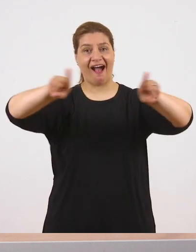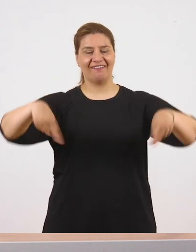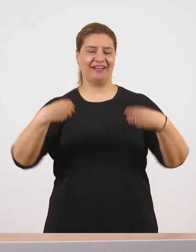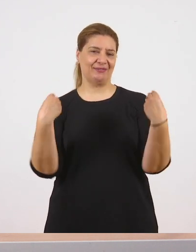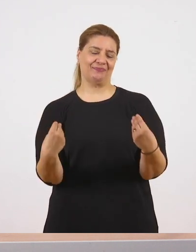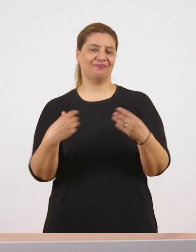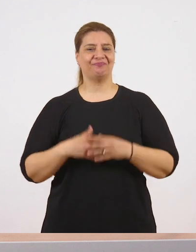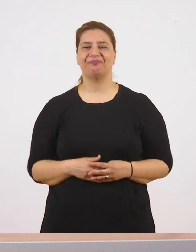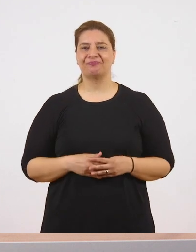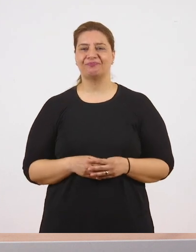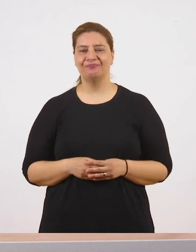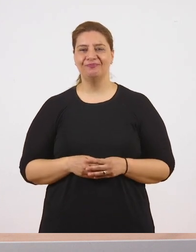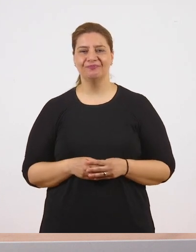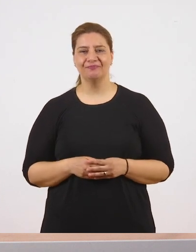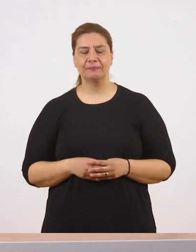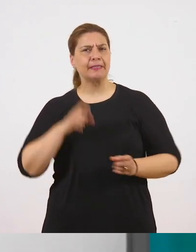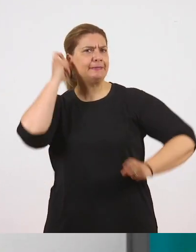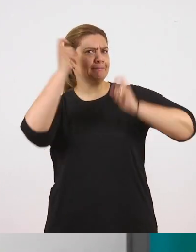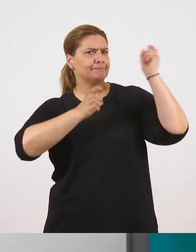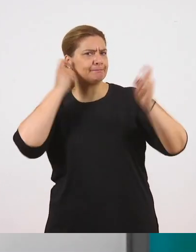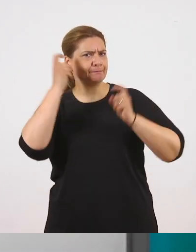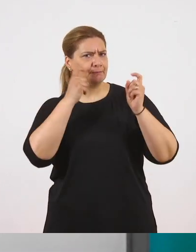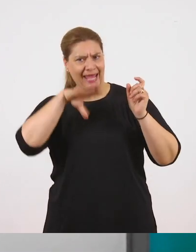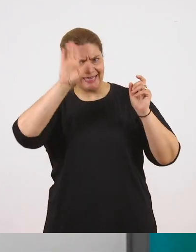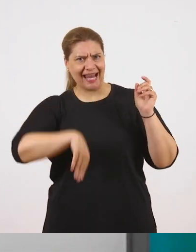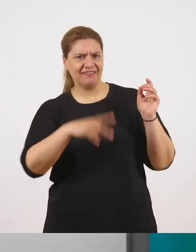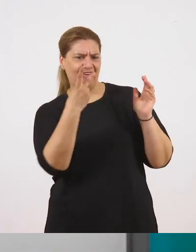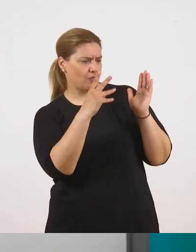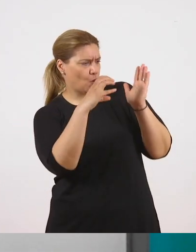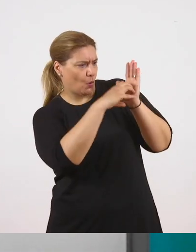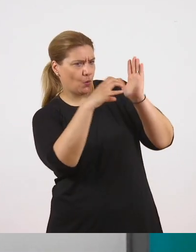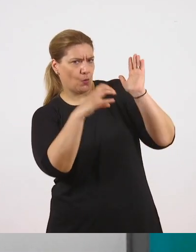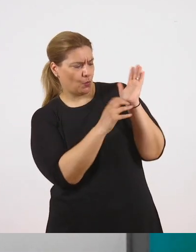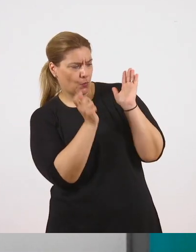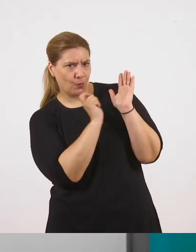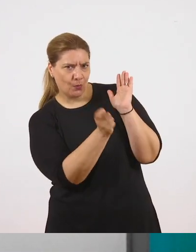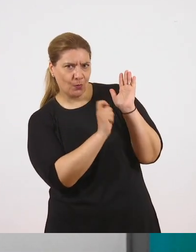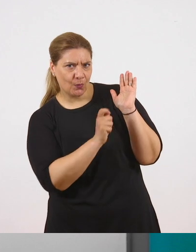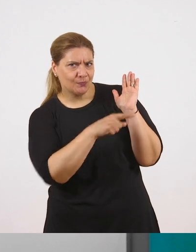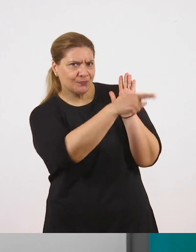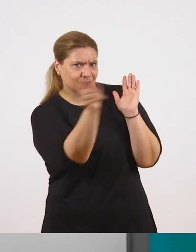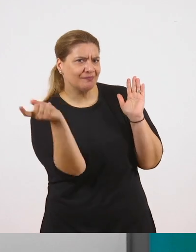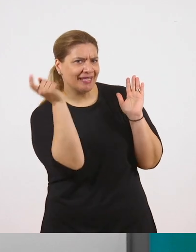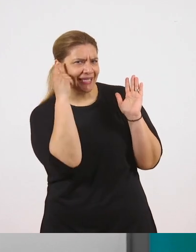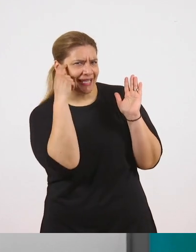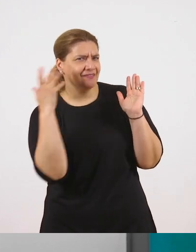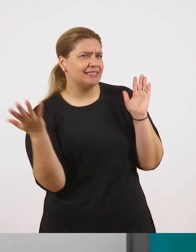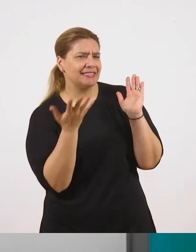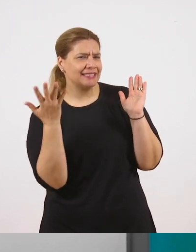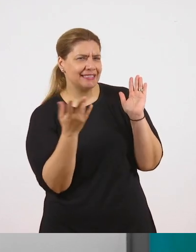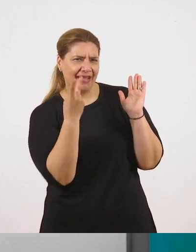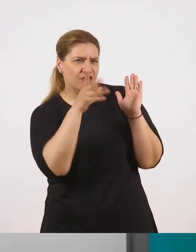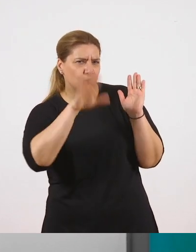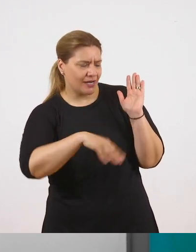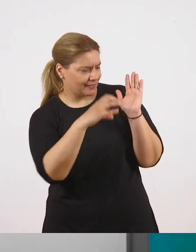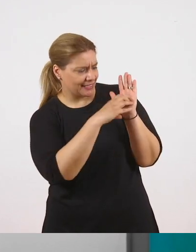Μήπως λοιπόν εδώ από τις δύο αυτές τις τελευταίες παραγράφους καταλάβατε, σε αυτό το σημείο εδώ, σε αυτές τις